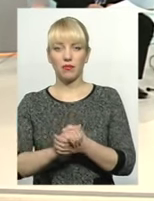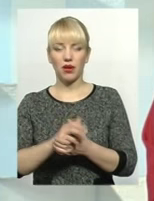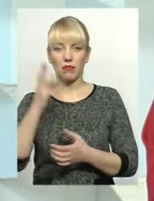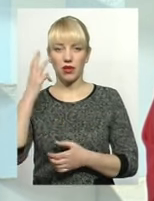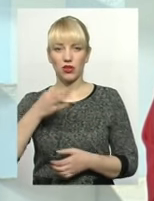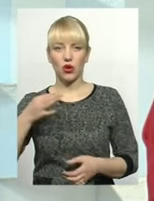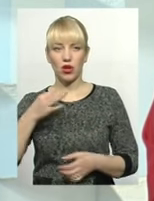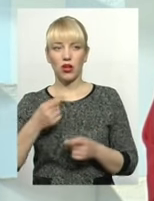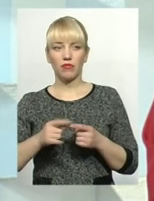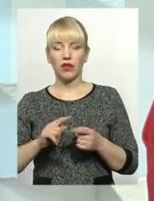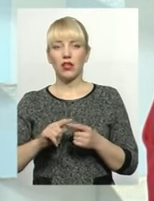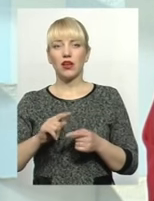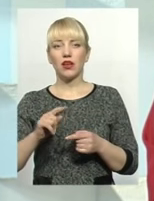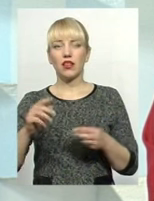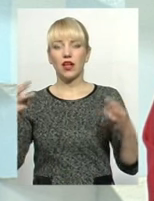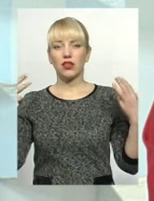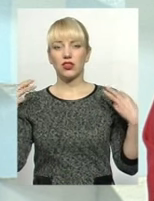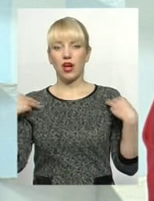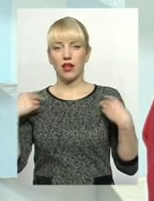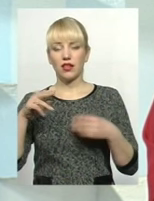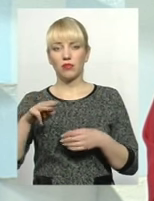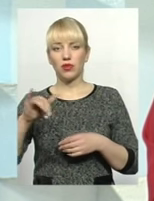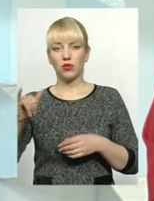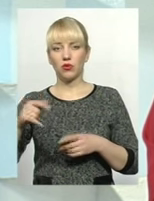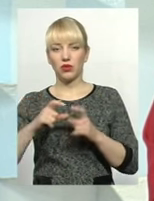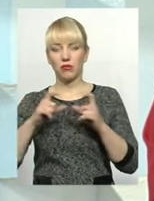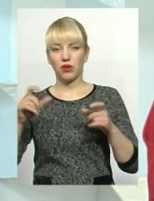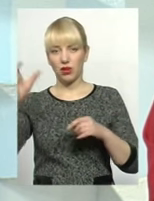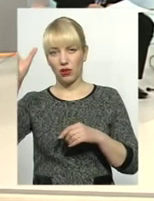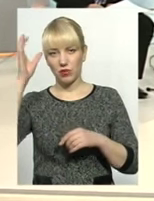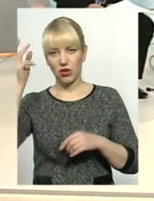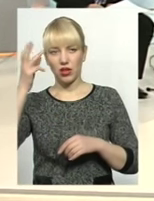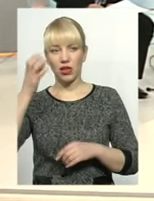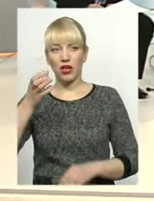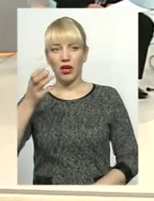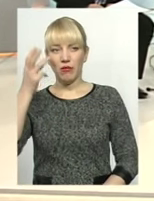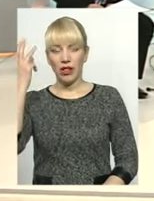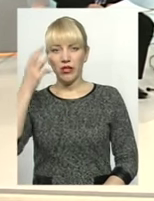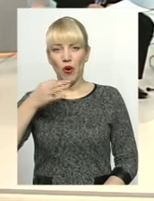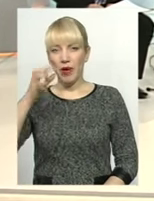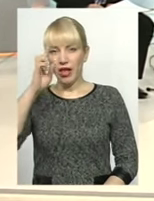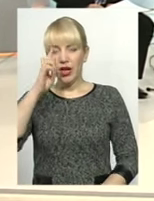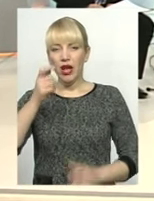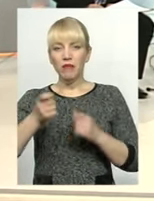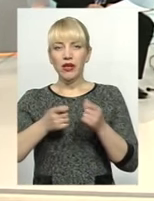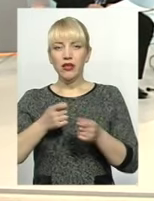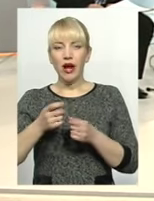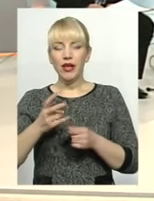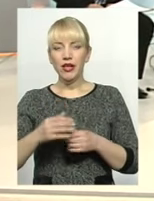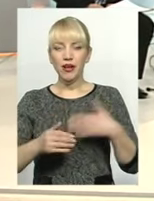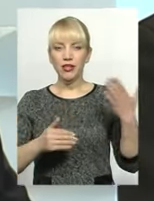профтехосвіти та виховної роботи Департаменту освіти і науки Хмельницької облдержадміністрації. По праву руку від мене Сергій